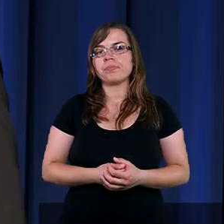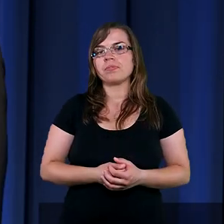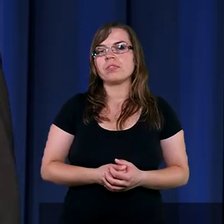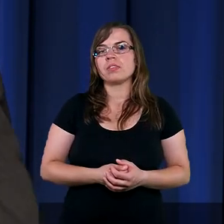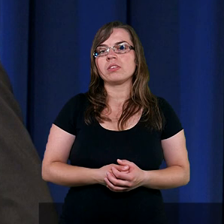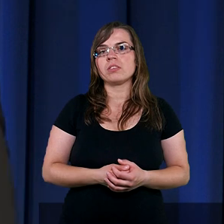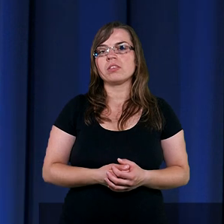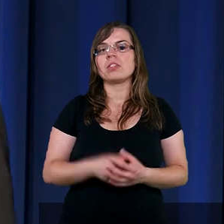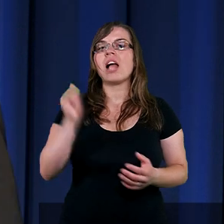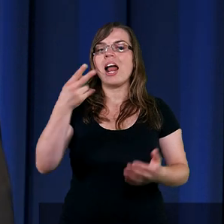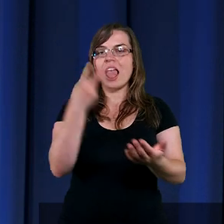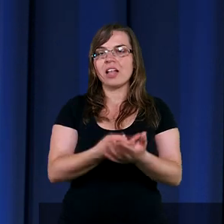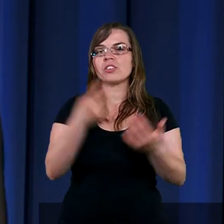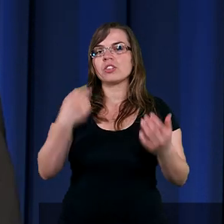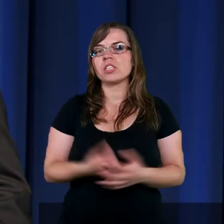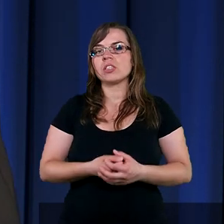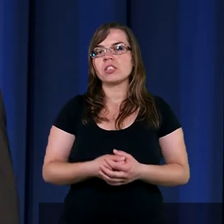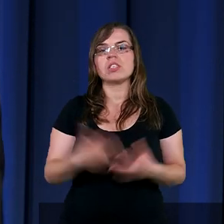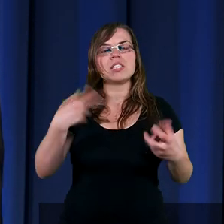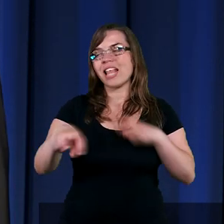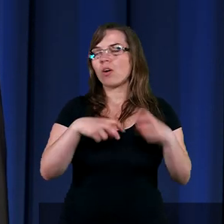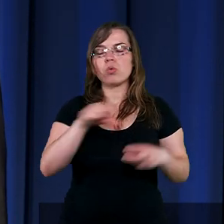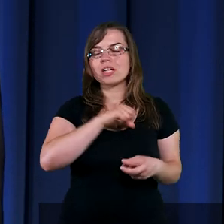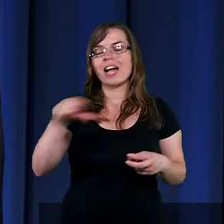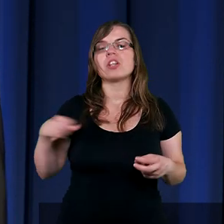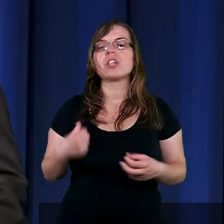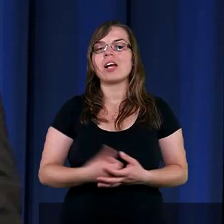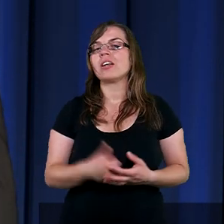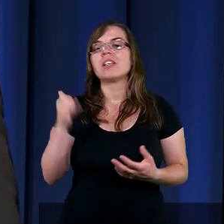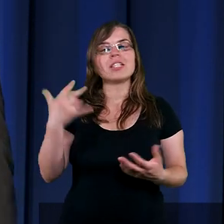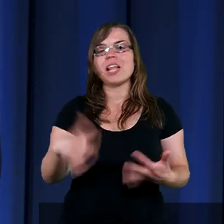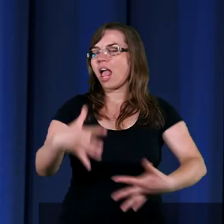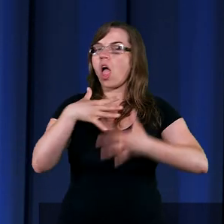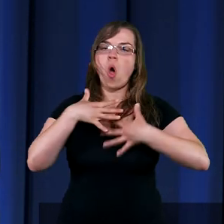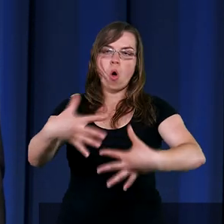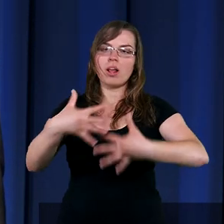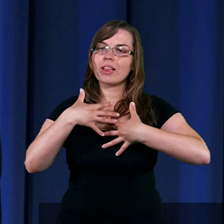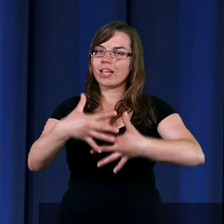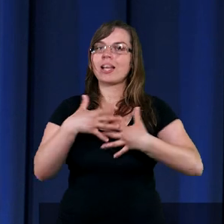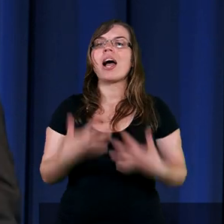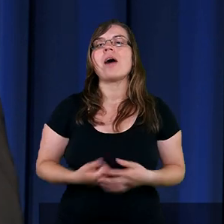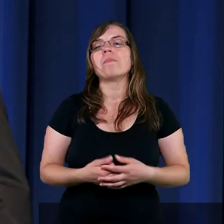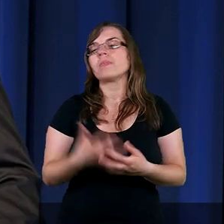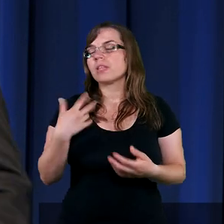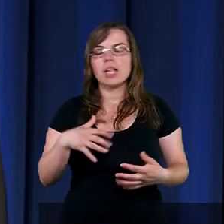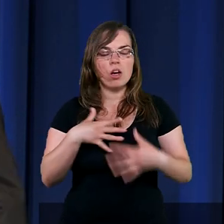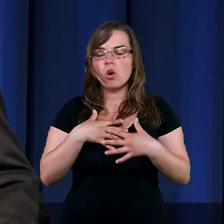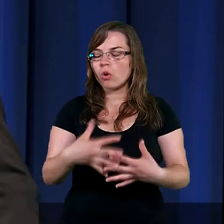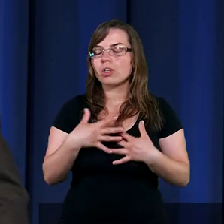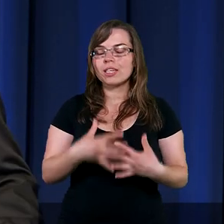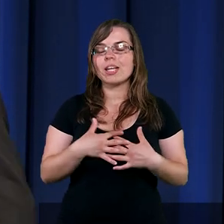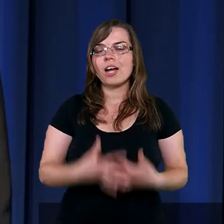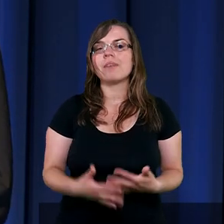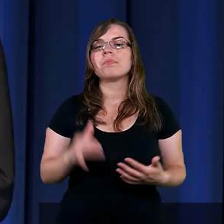Teraz leży, nie rusza się, nie oddycha i oddychać już